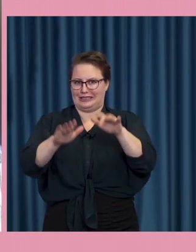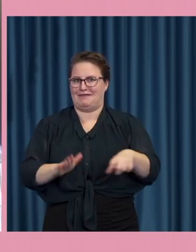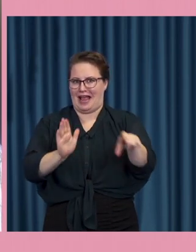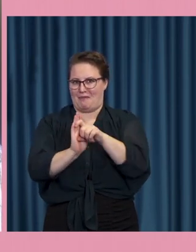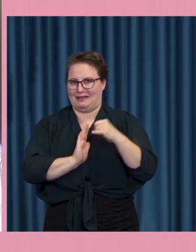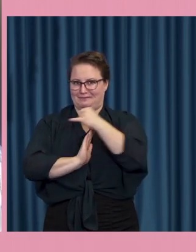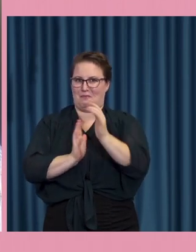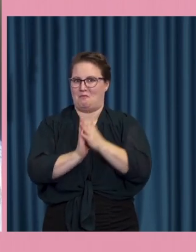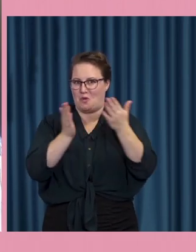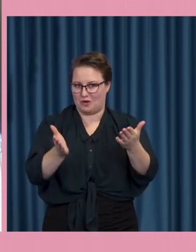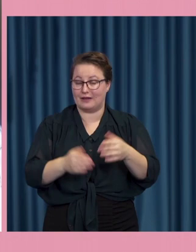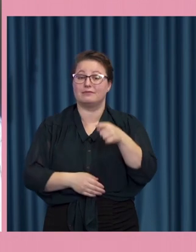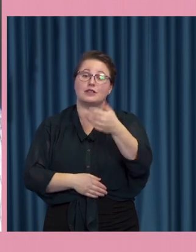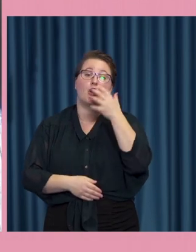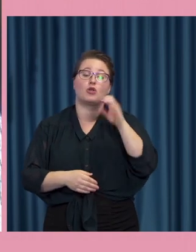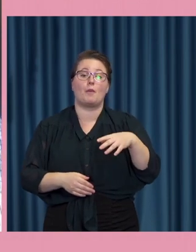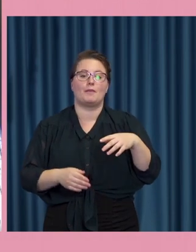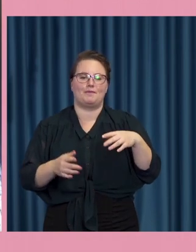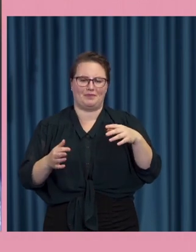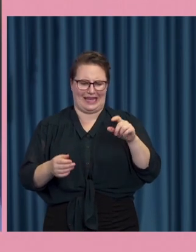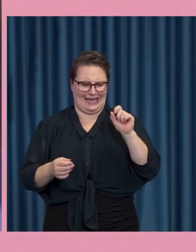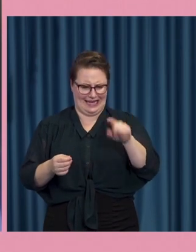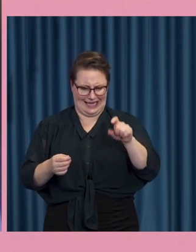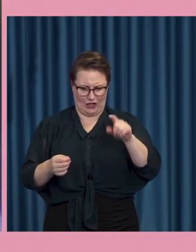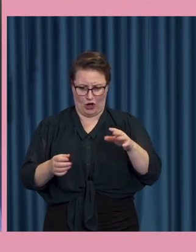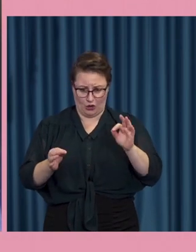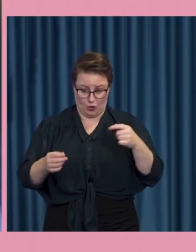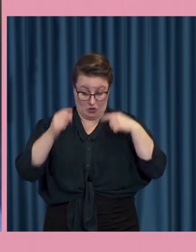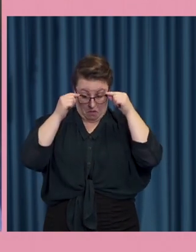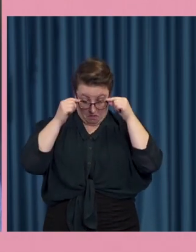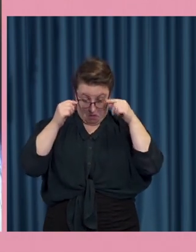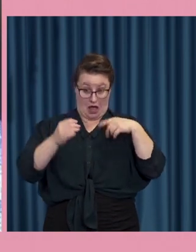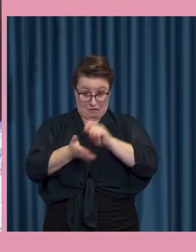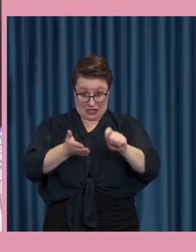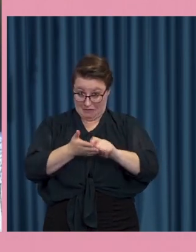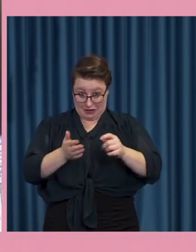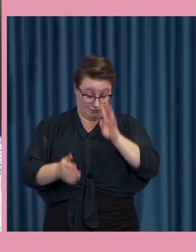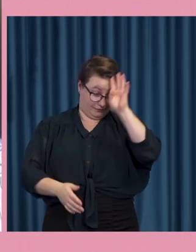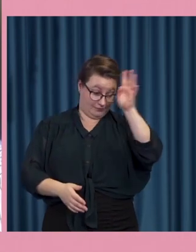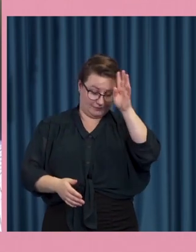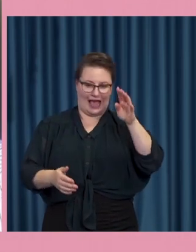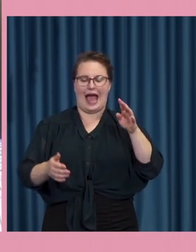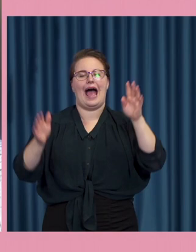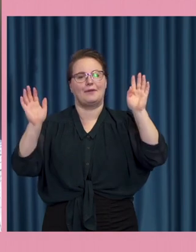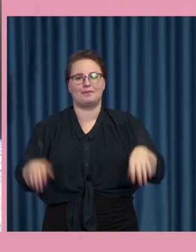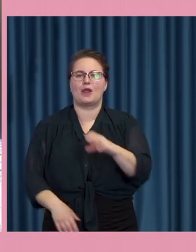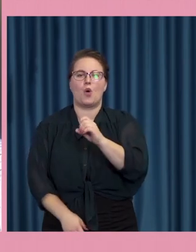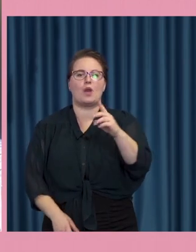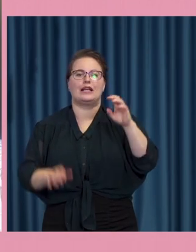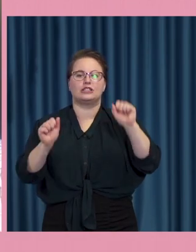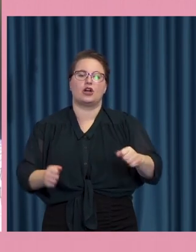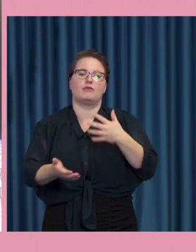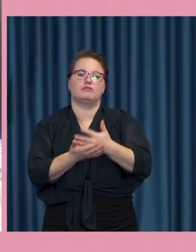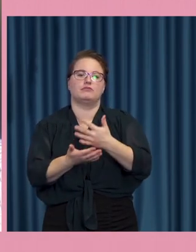digitala angrepp för ett... Nu har jag skrivit helt tokigt. Men vi ska i alla fall, Olle ska prata om